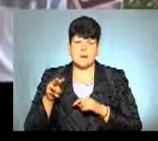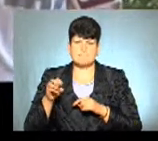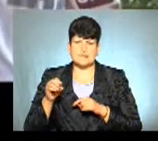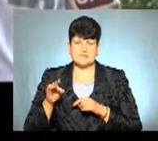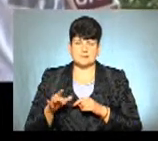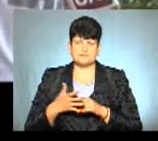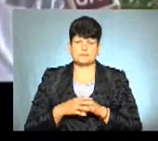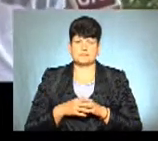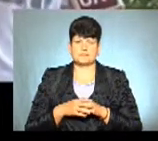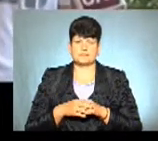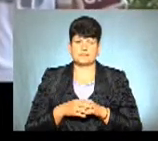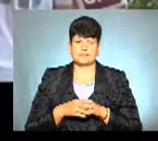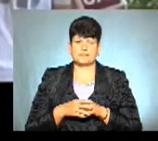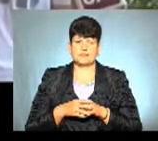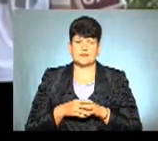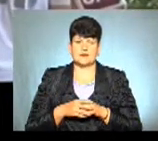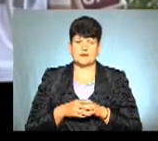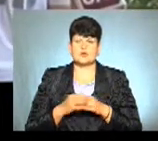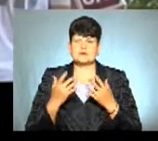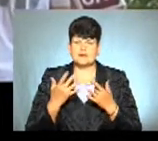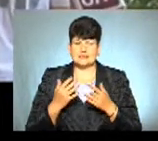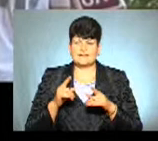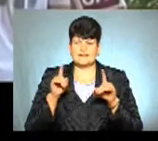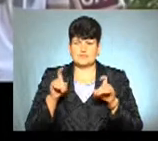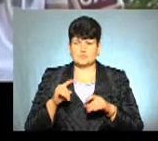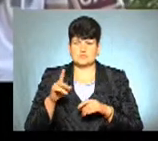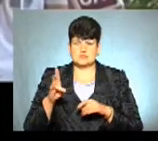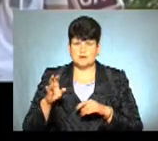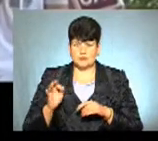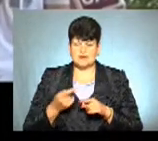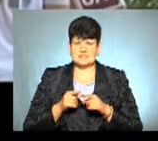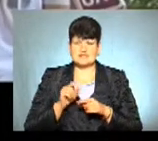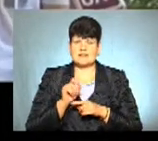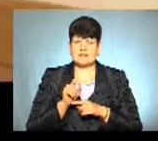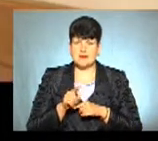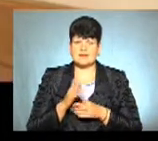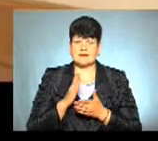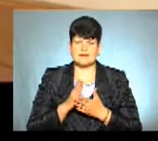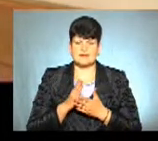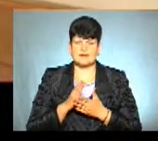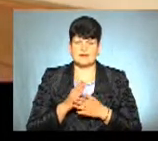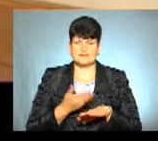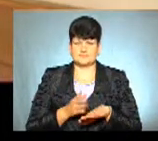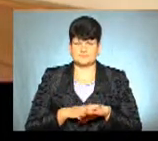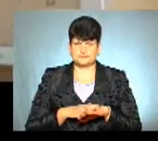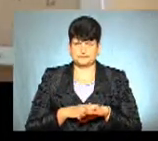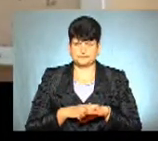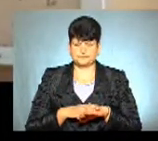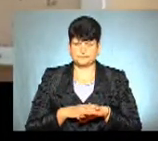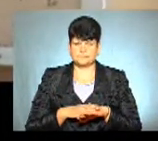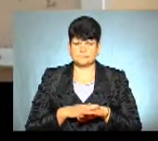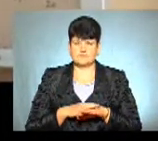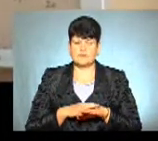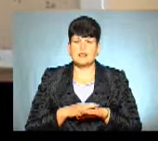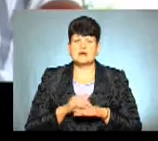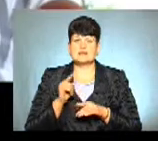в тестовому зошиті ЗНО ці завдання є найважчими. Свій результат на іспичі з математики